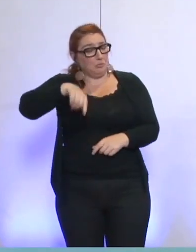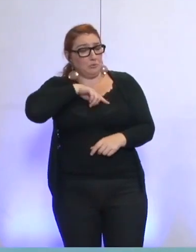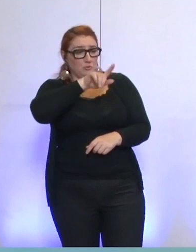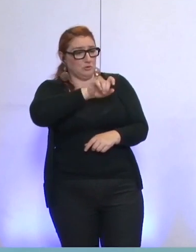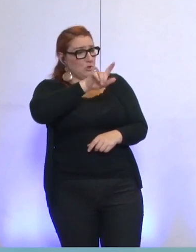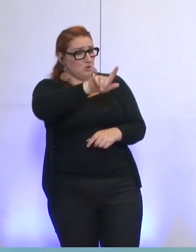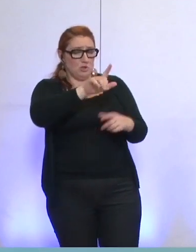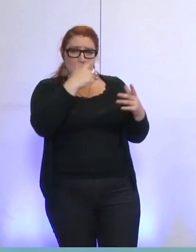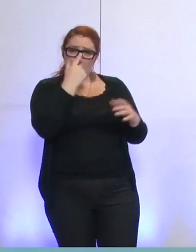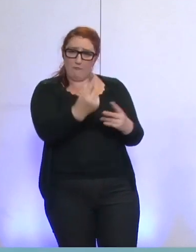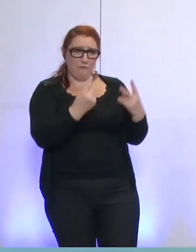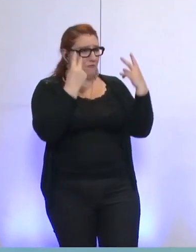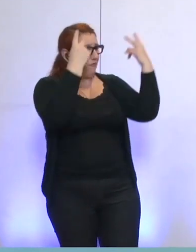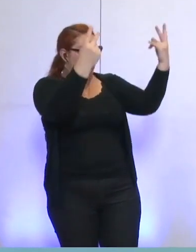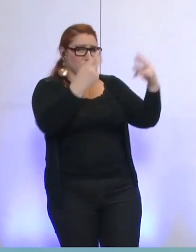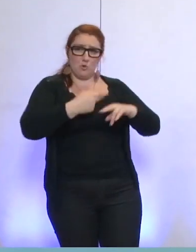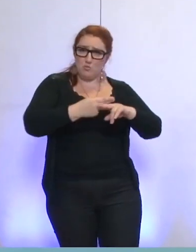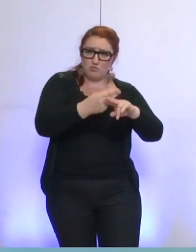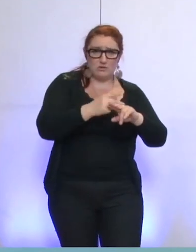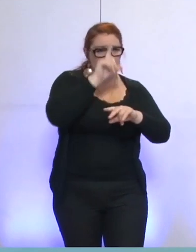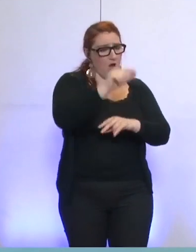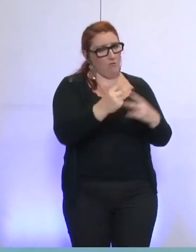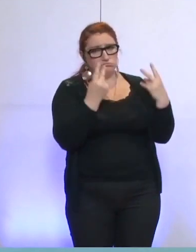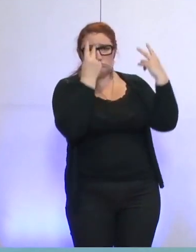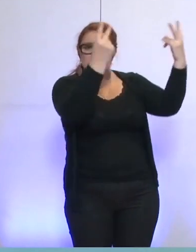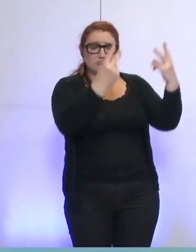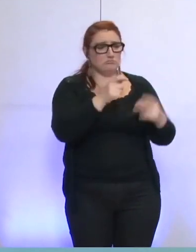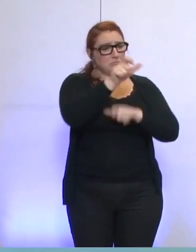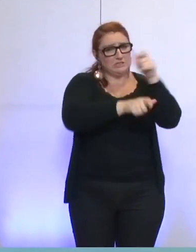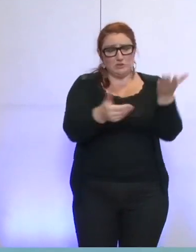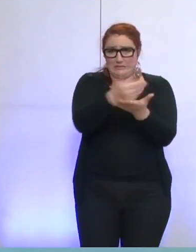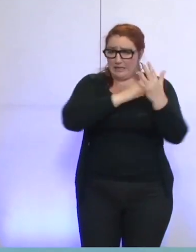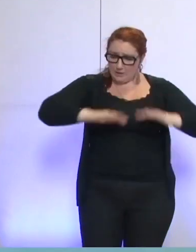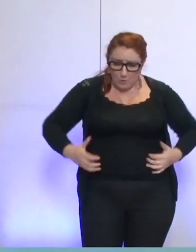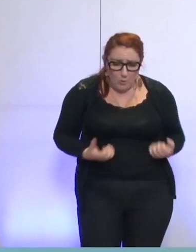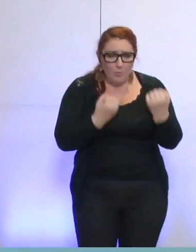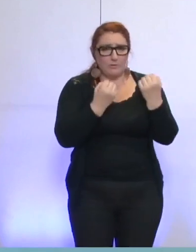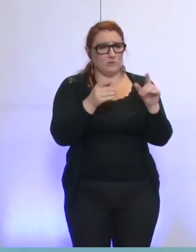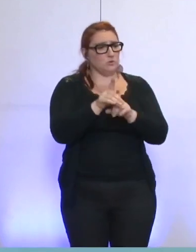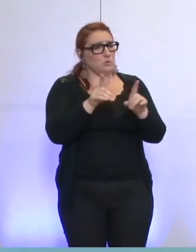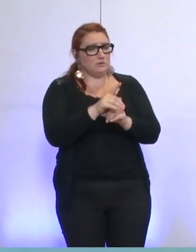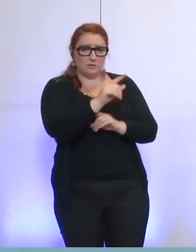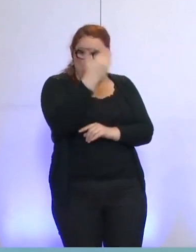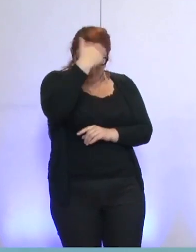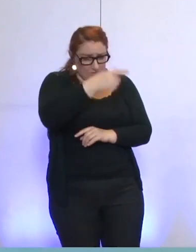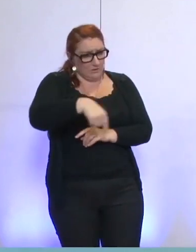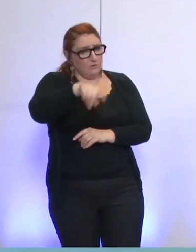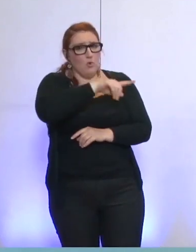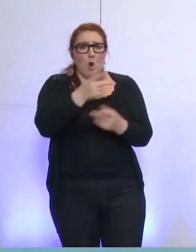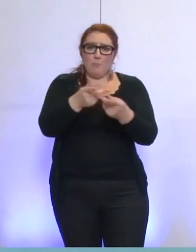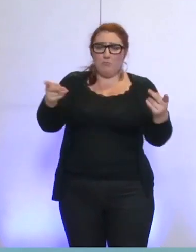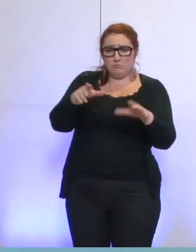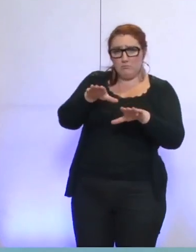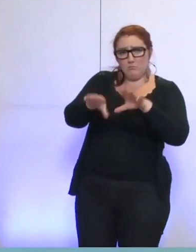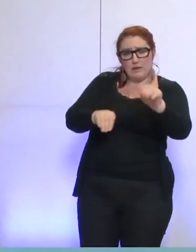.E.G., à la force de ses outils, à la compétence de ses salariés, ni à sa contribution au bien-être des habitants et à un service